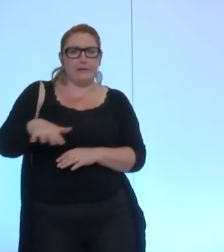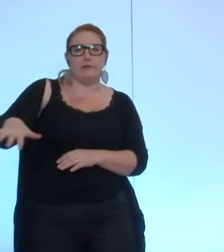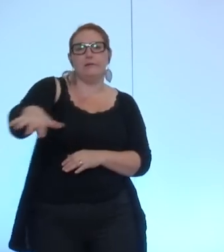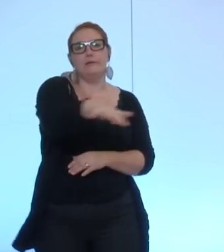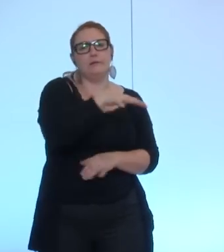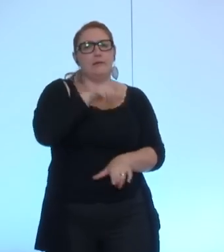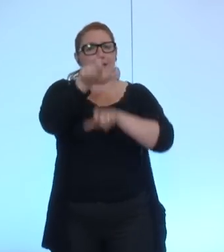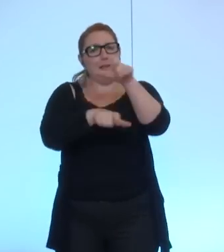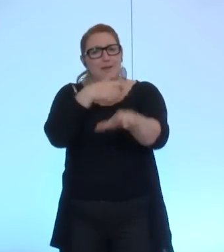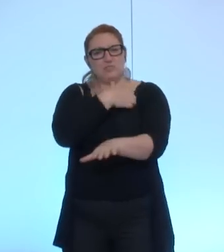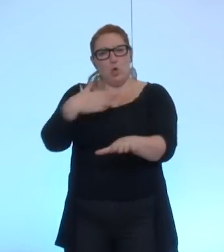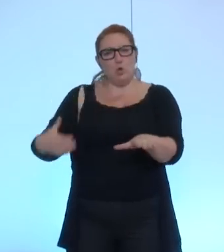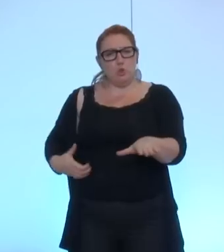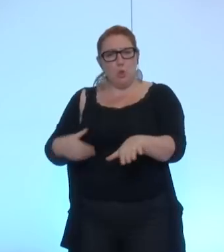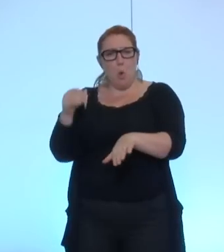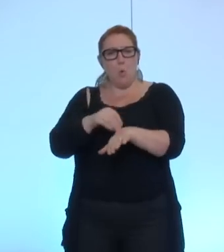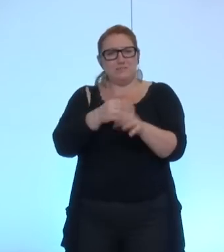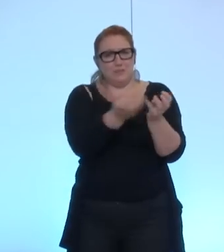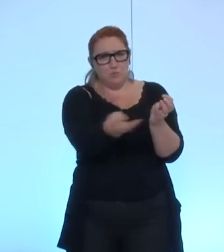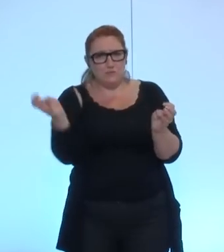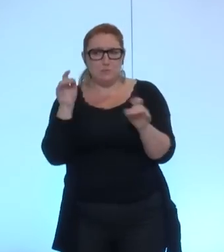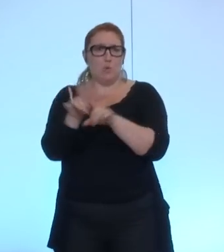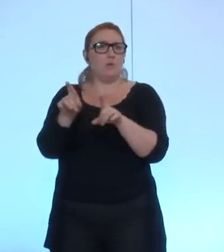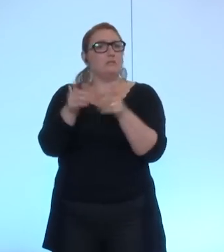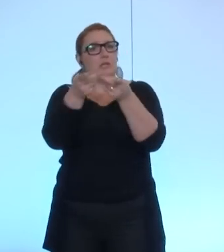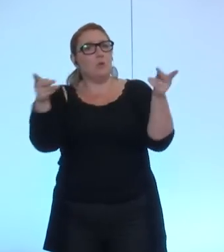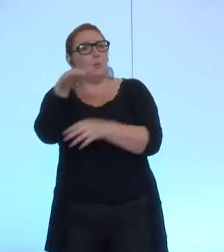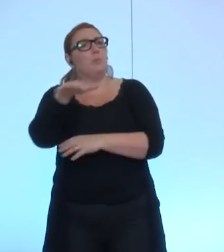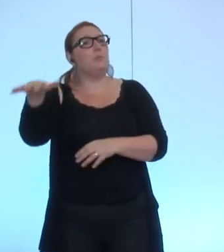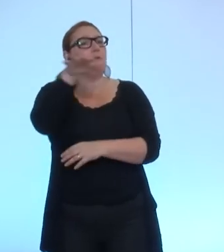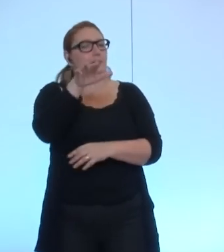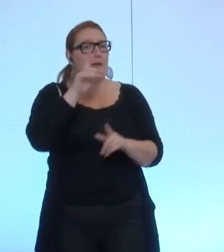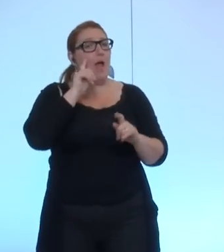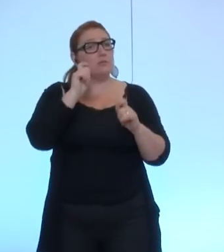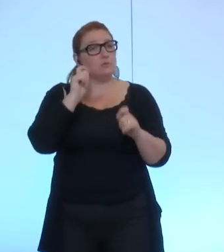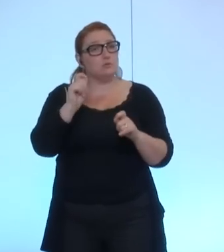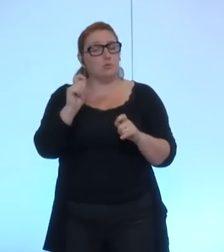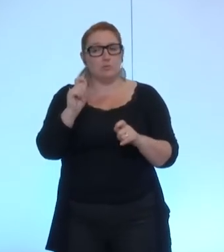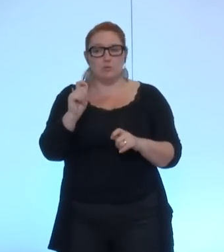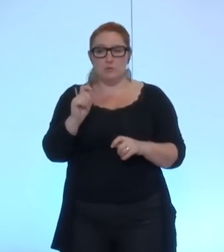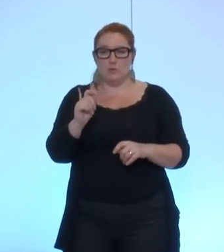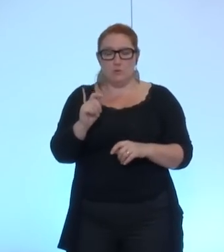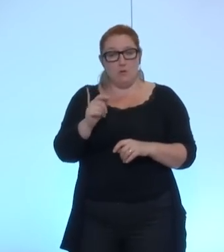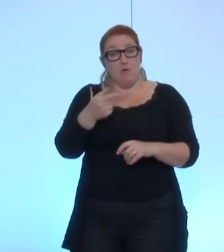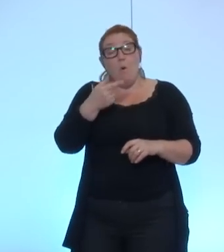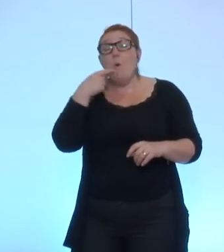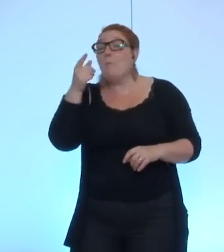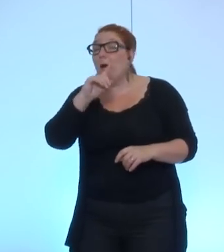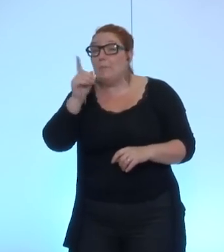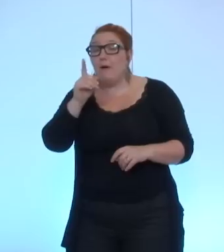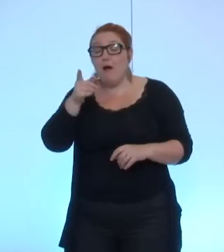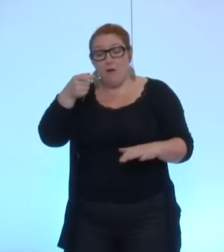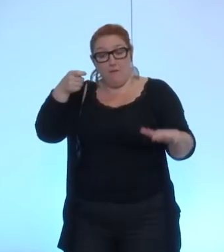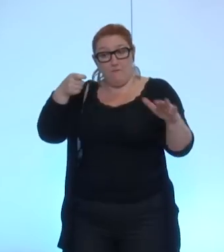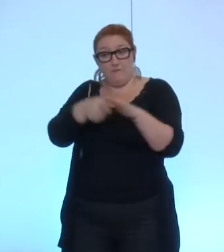et des conseillers municipaux et sans doute du public il ne s'agit pas de dire qu'en ne finançons plus nous aurons des